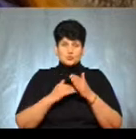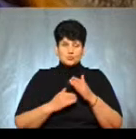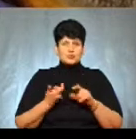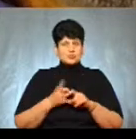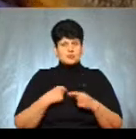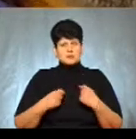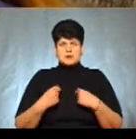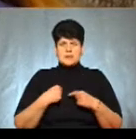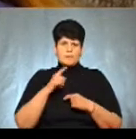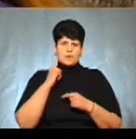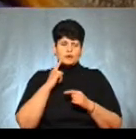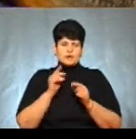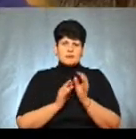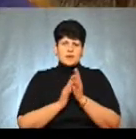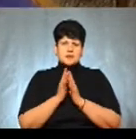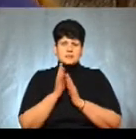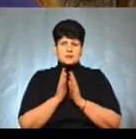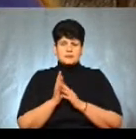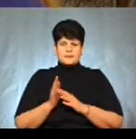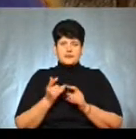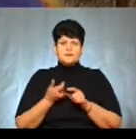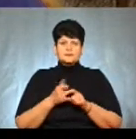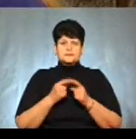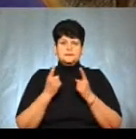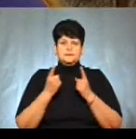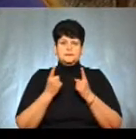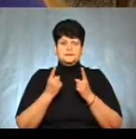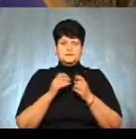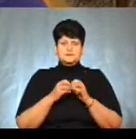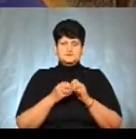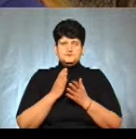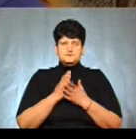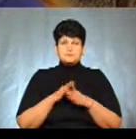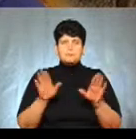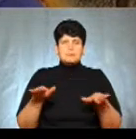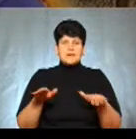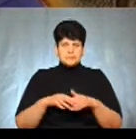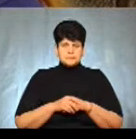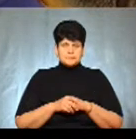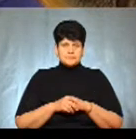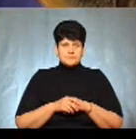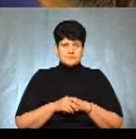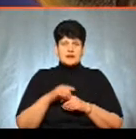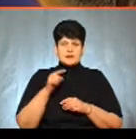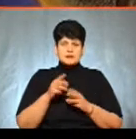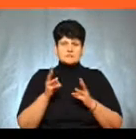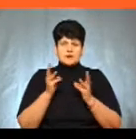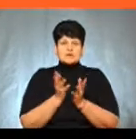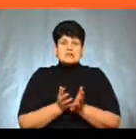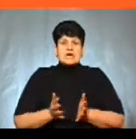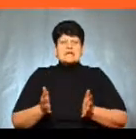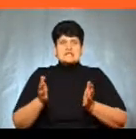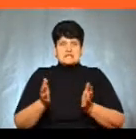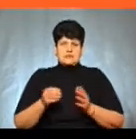дуже страждають молоді погінці рослин. Дуже великої шкоди зазнають птахи, спалюються їхні гнізда.